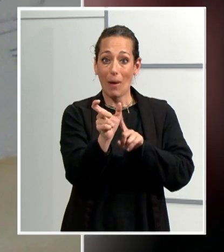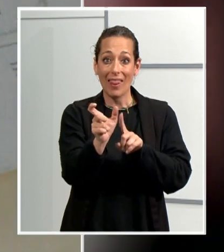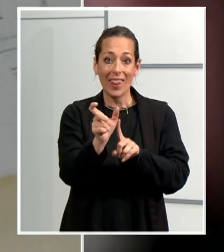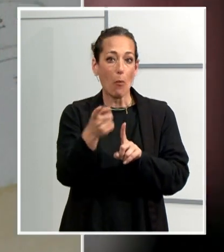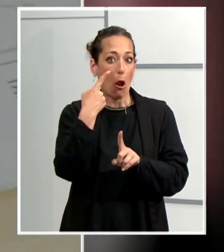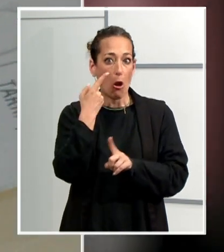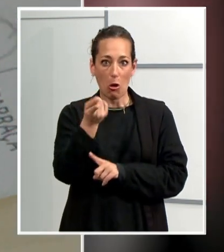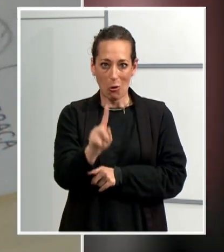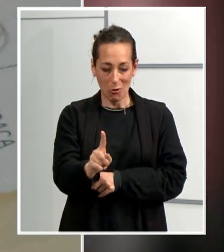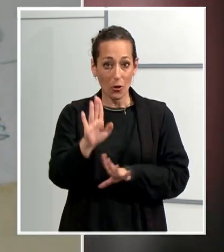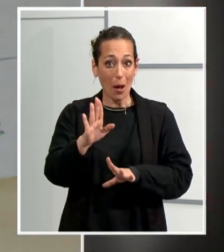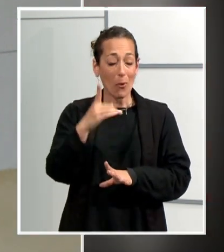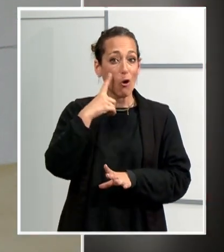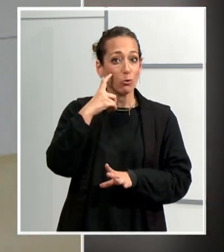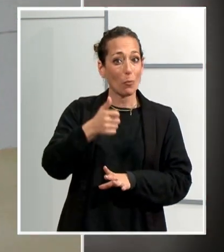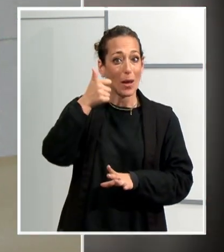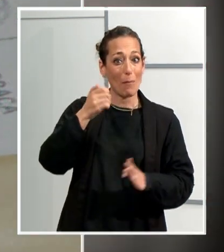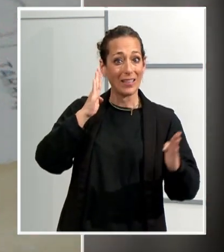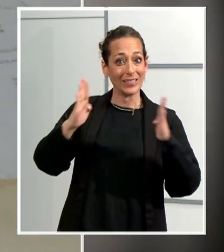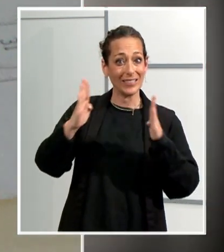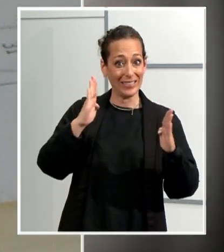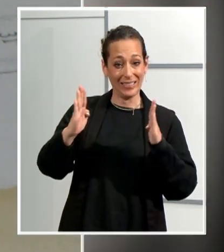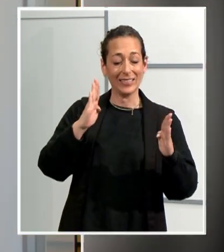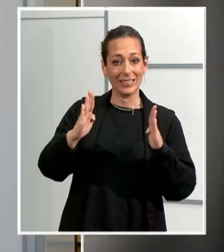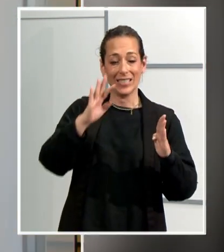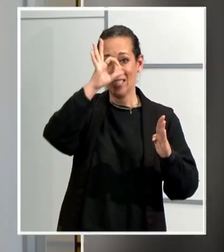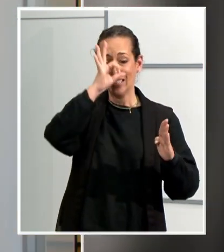entre el segle XI i XVII. A recuperar un patrimoni